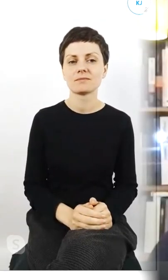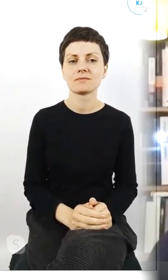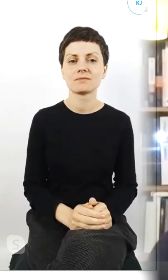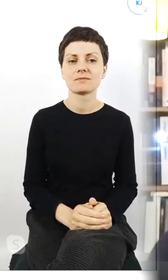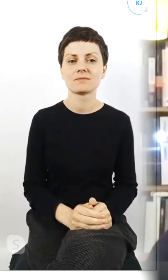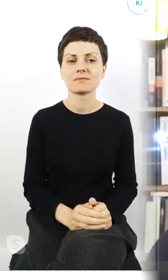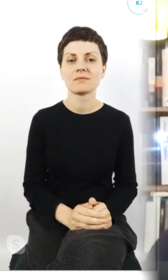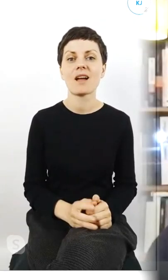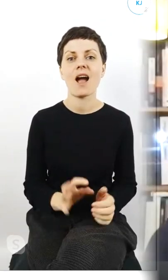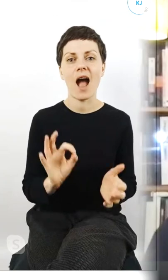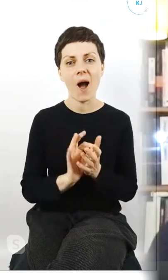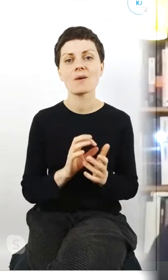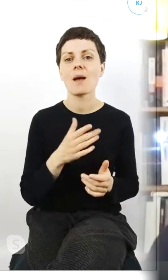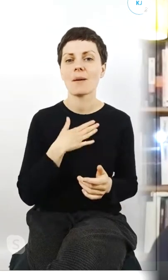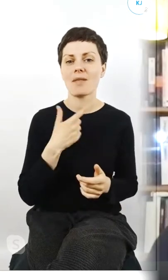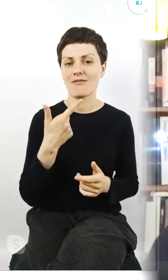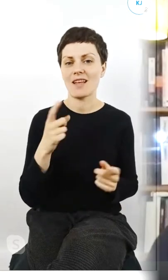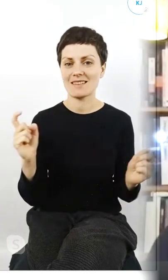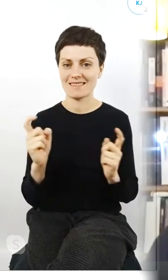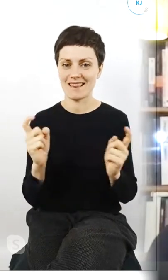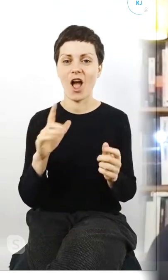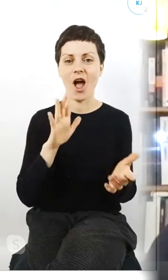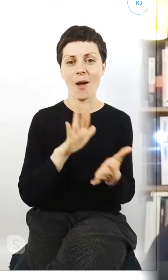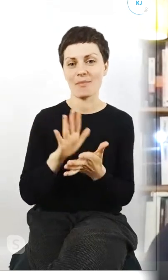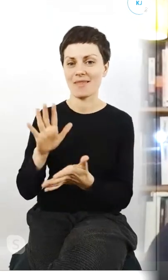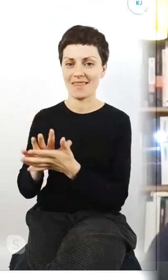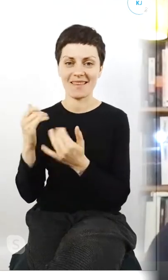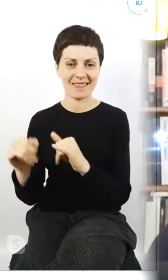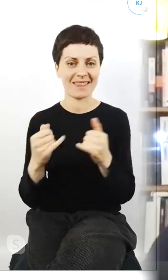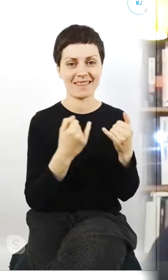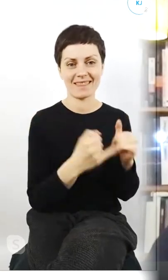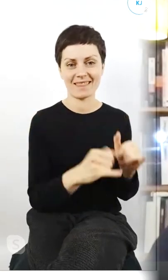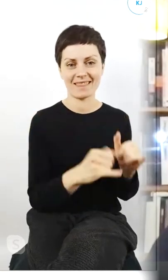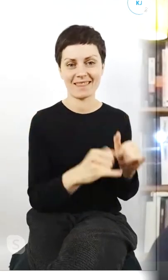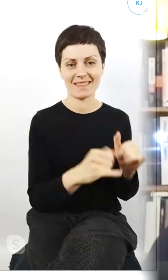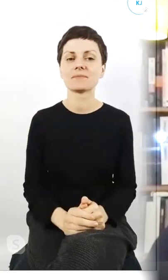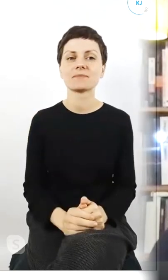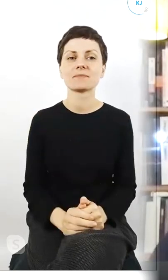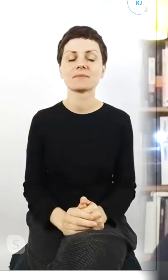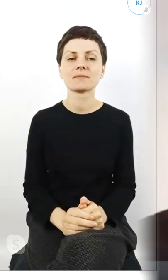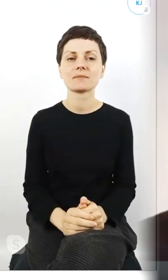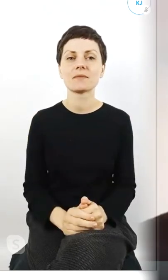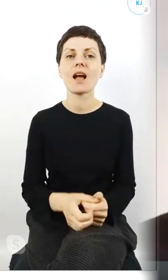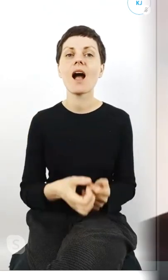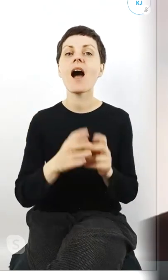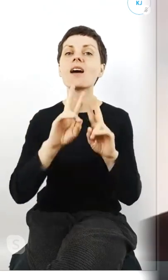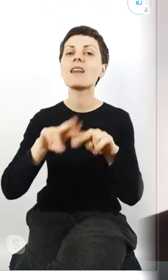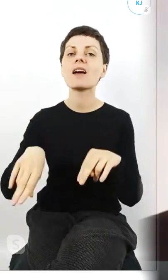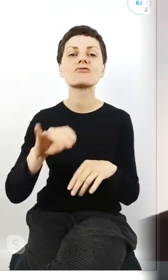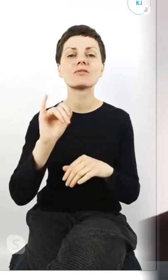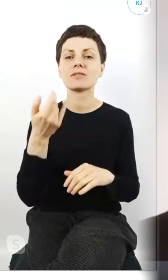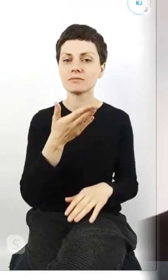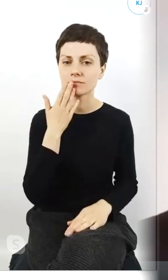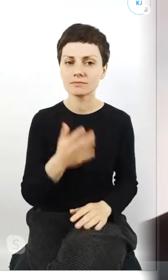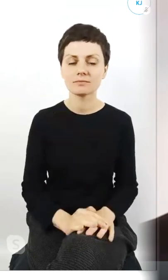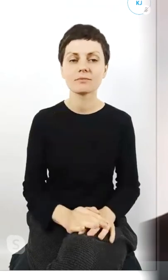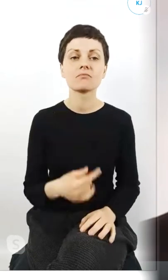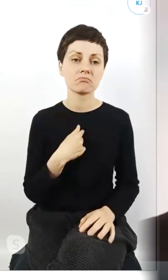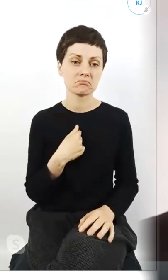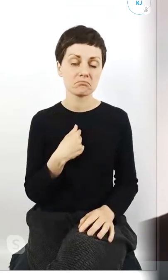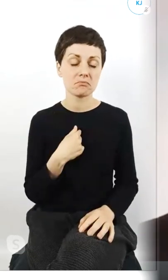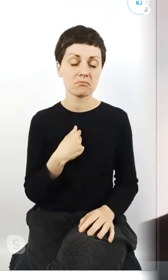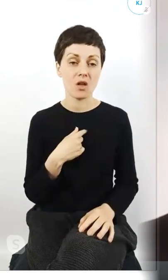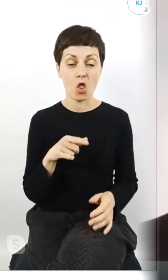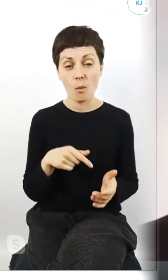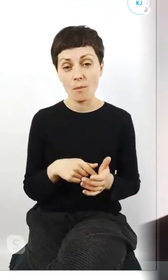mamy skrajne tutaj opinie jak pozostali no to jeśli mogę się odnieść to jestem dopiero